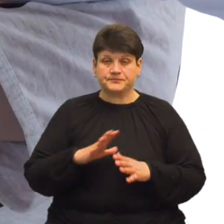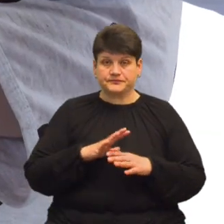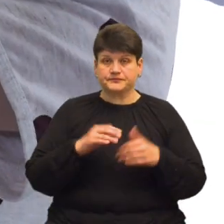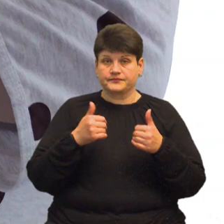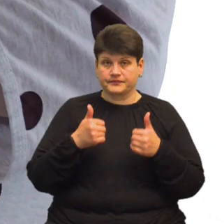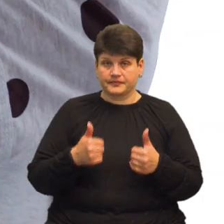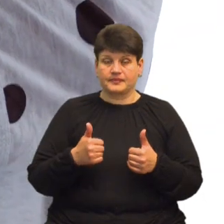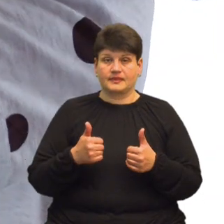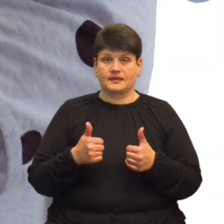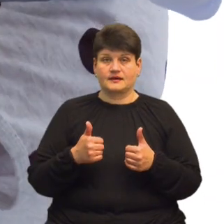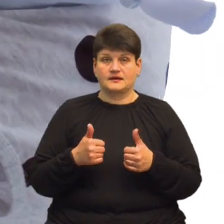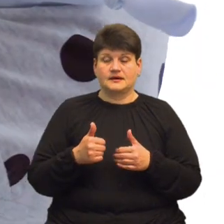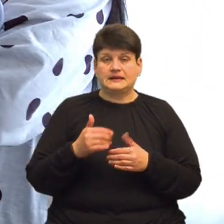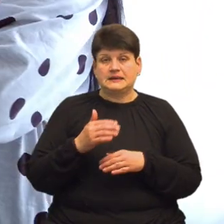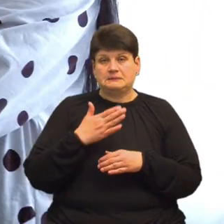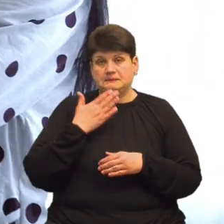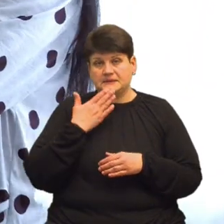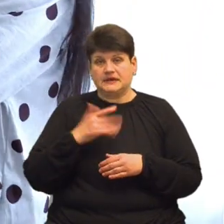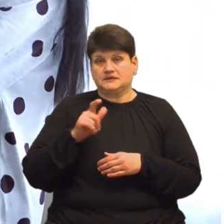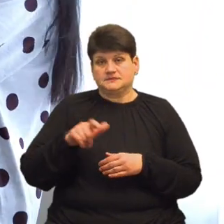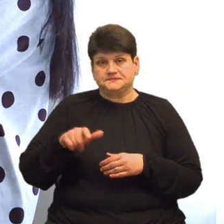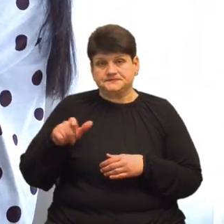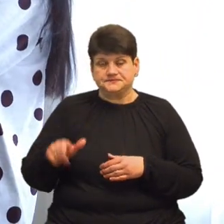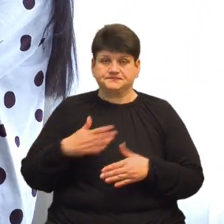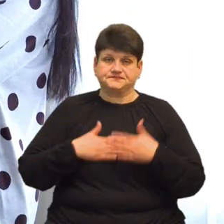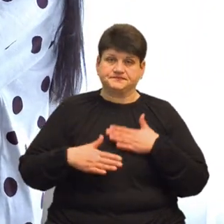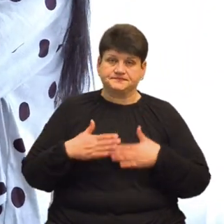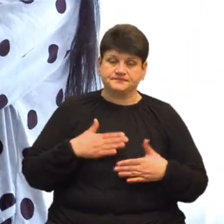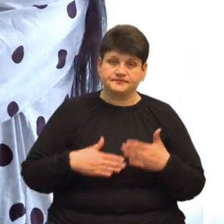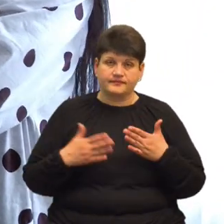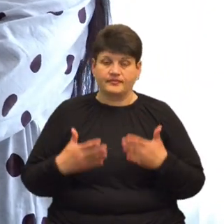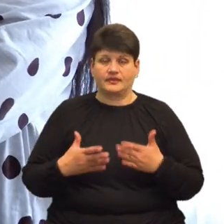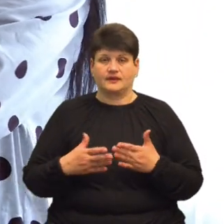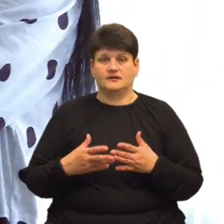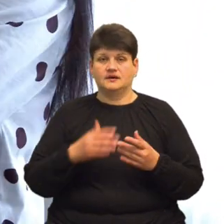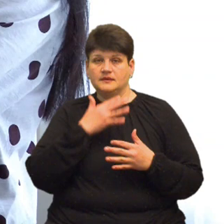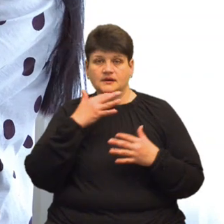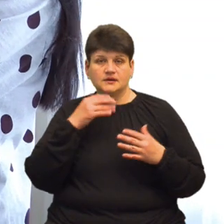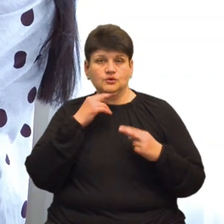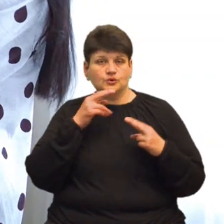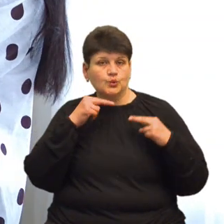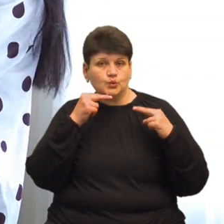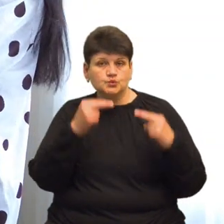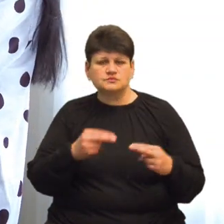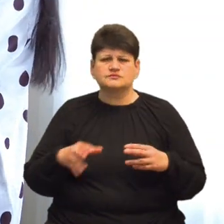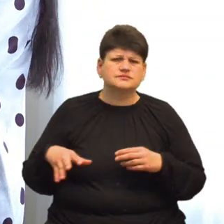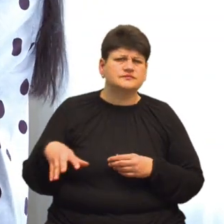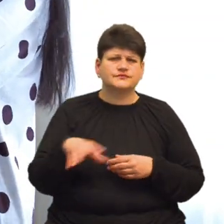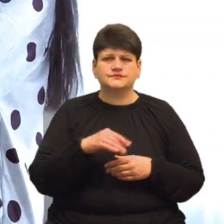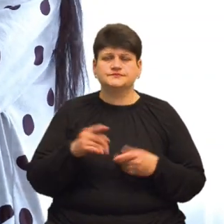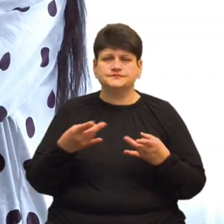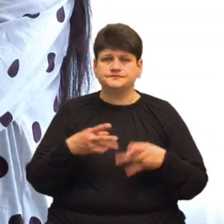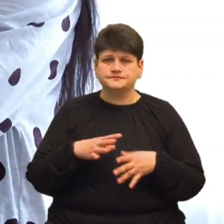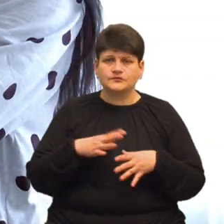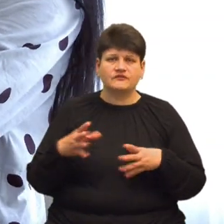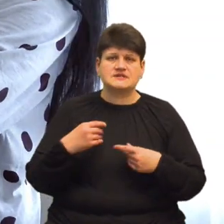Дуже приємний персонал, ми дуже задоволені персоналом. Достатньо приділяють вваги. Все, що було потрібно, все